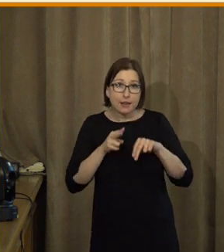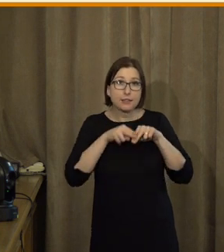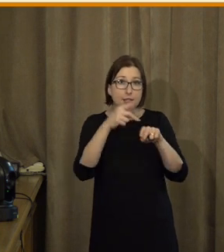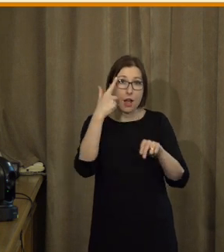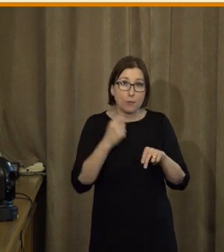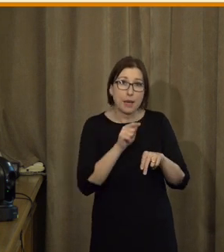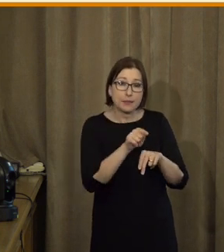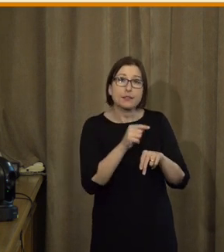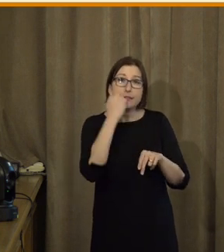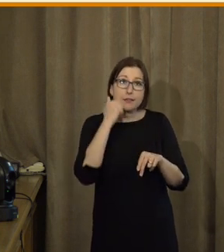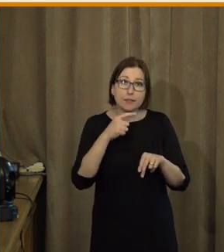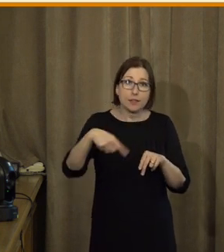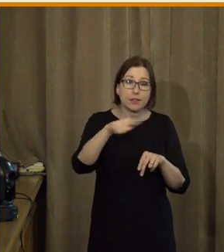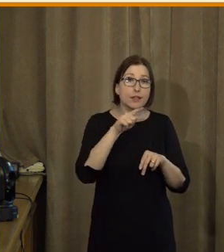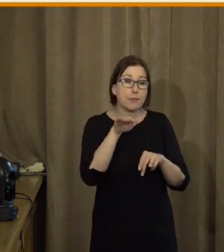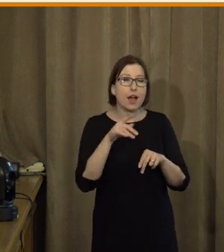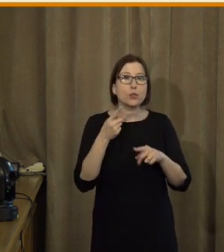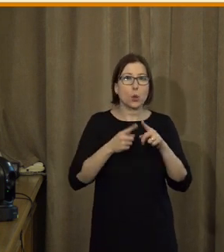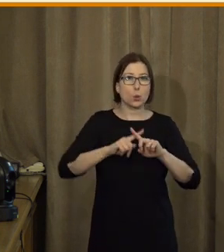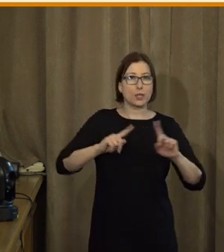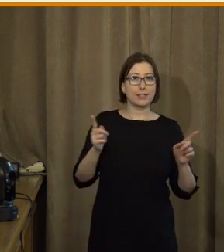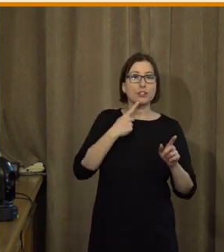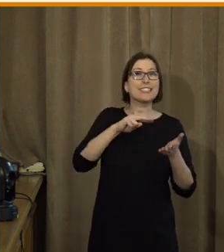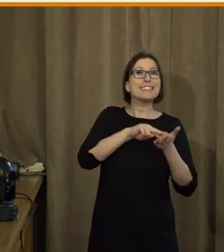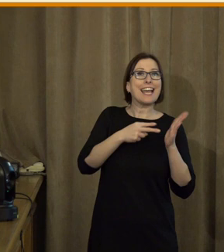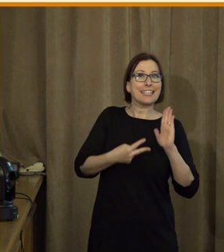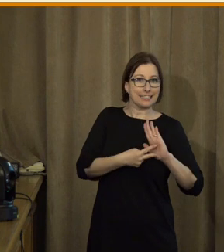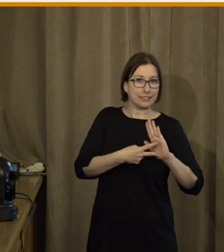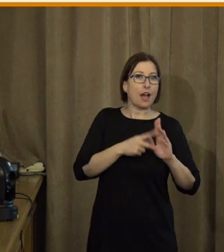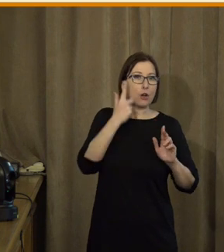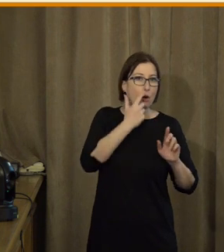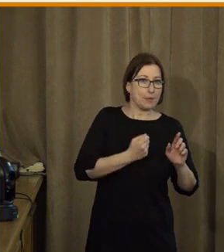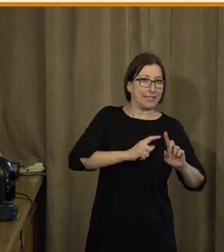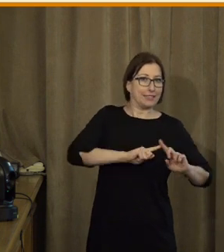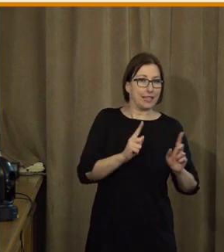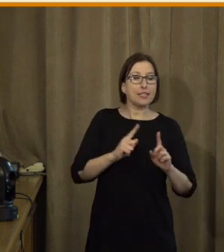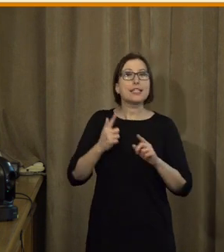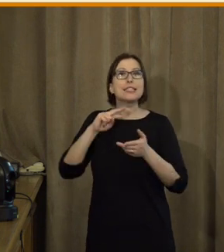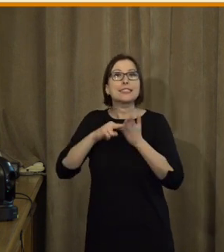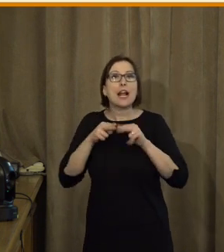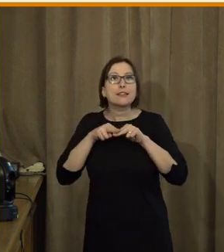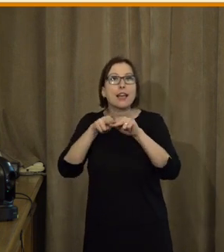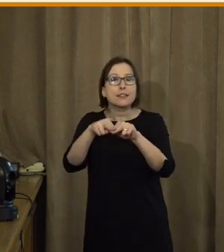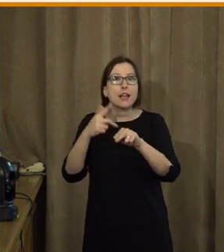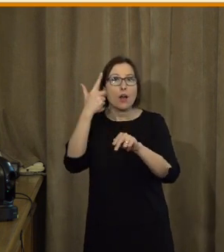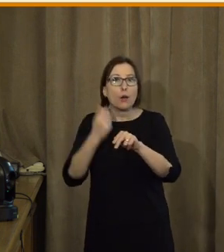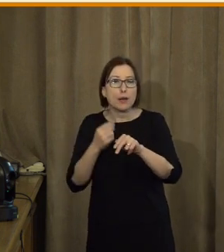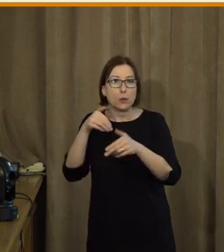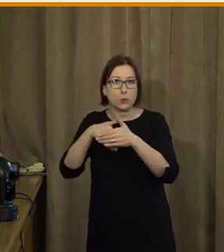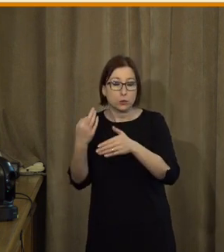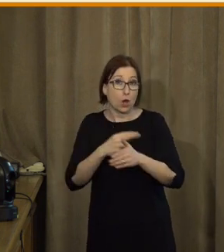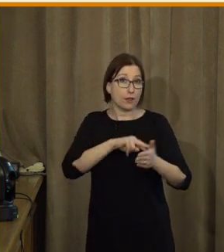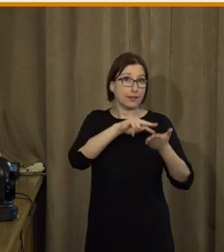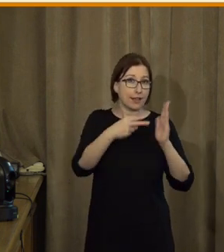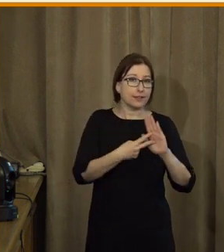strategické kompetence, to je ještě trochu něco jiného než technické kompetence. To znamená, zatímco u těch technických kompetencí